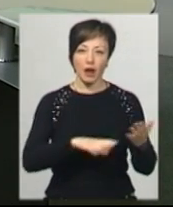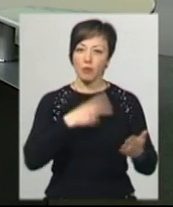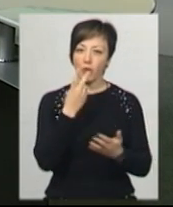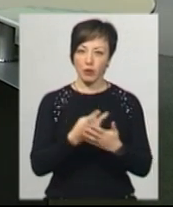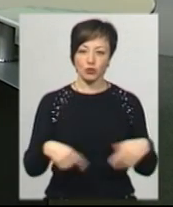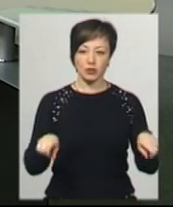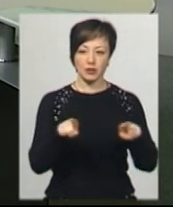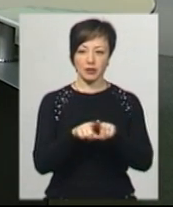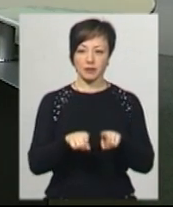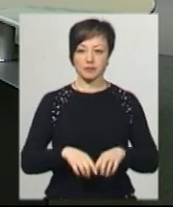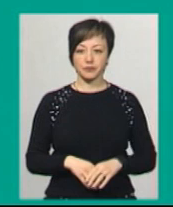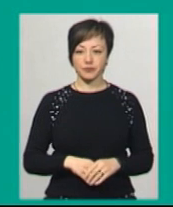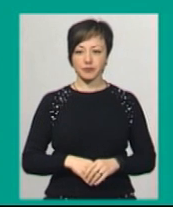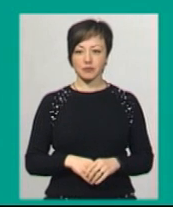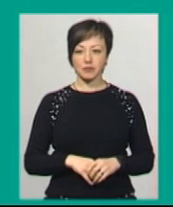побачите.